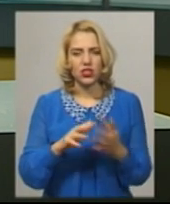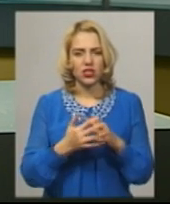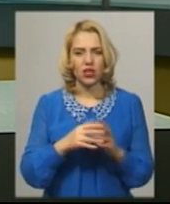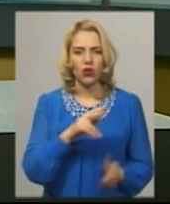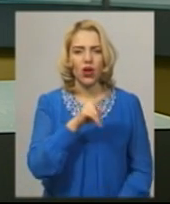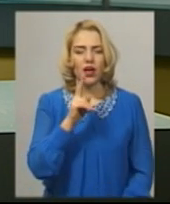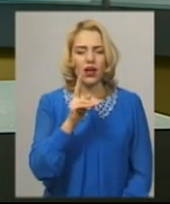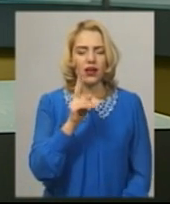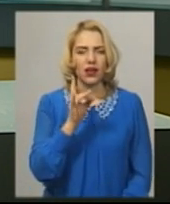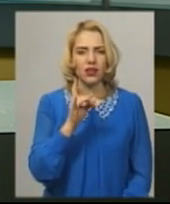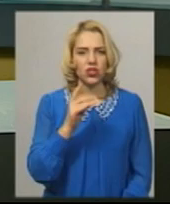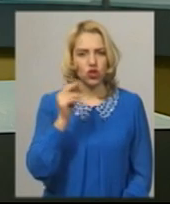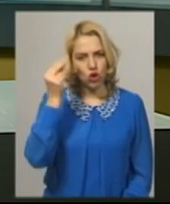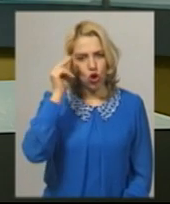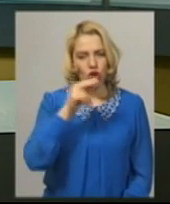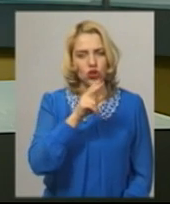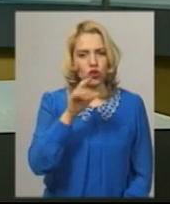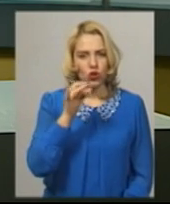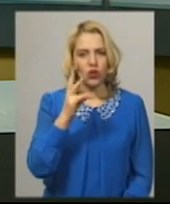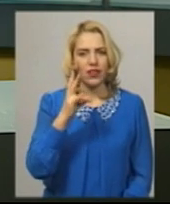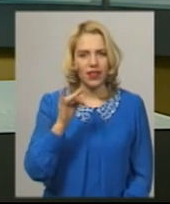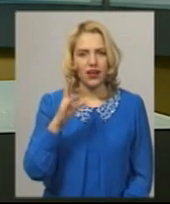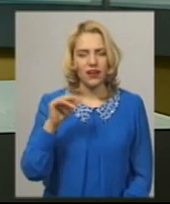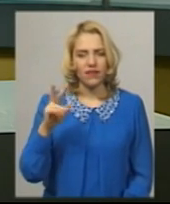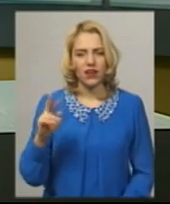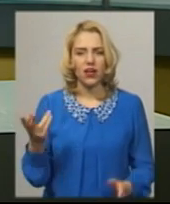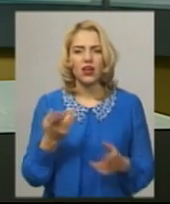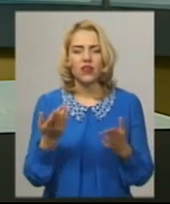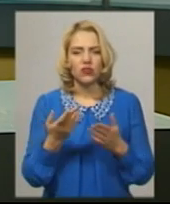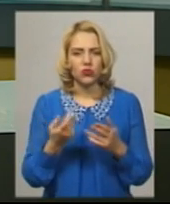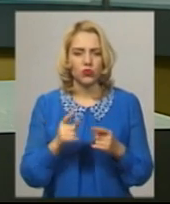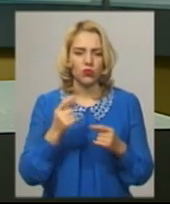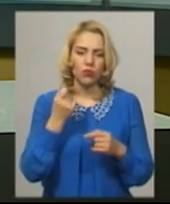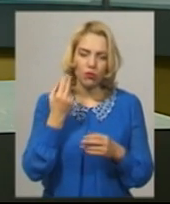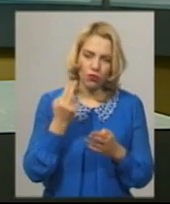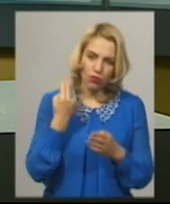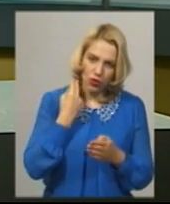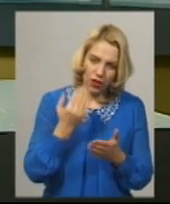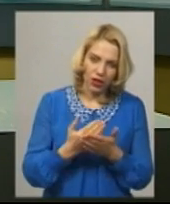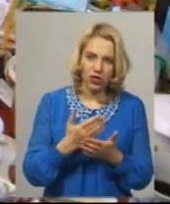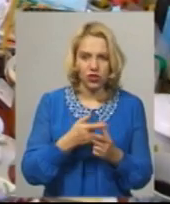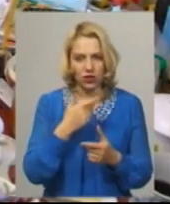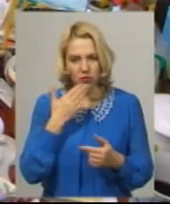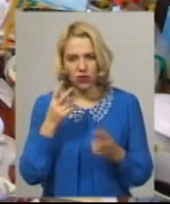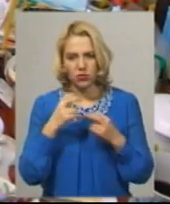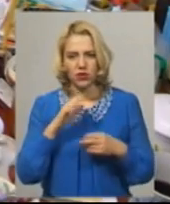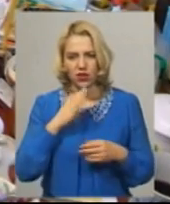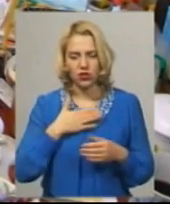Краселівщині Борис Сніцар. Звідки у чоловіка взялися борги і чи зимуватиме він у теплі, розбирались наші кореспонденти.